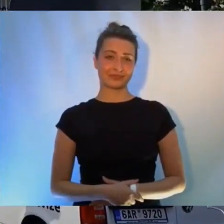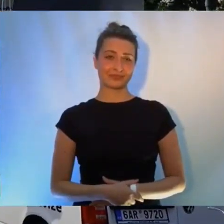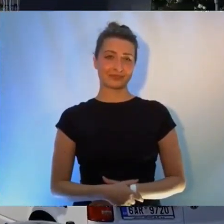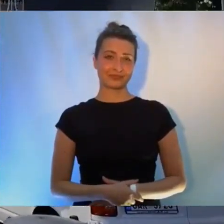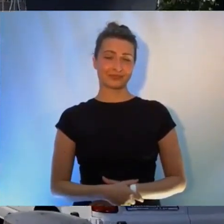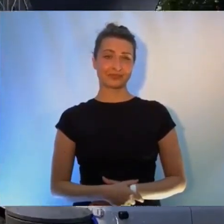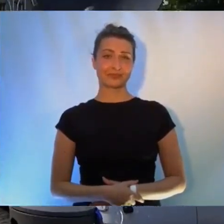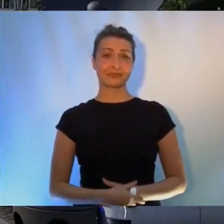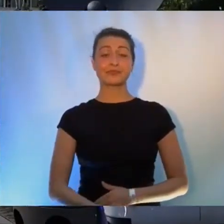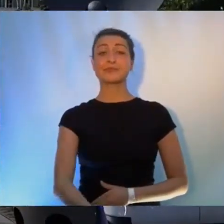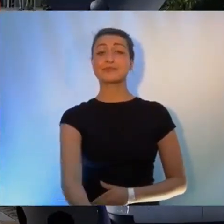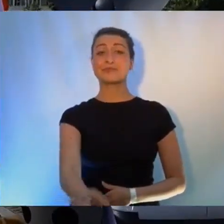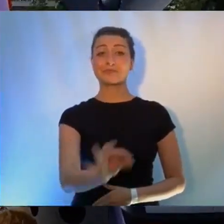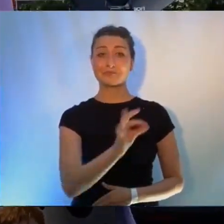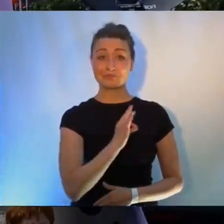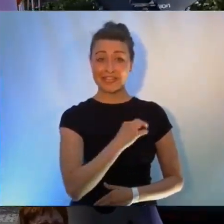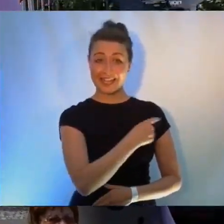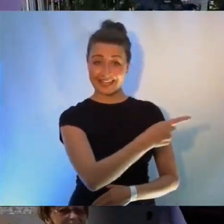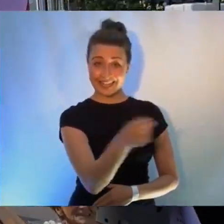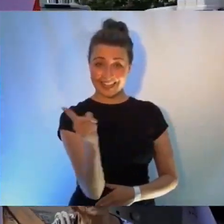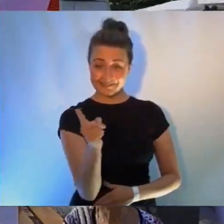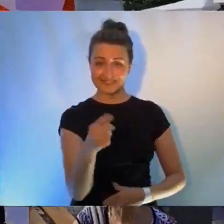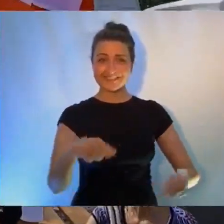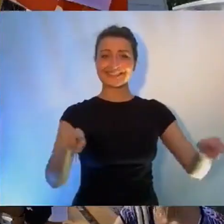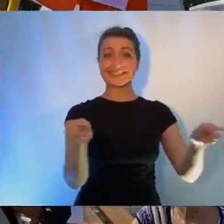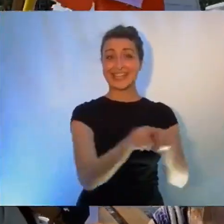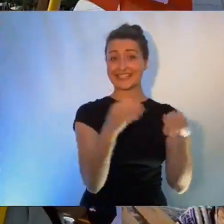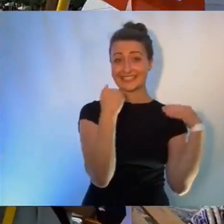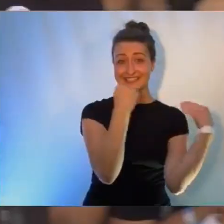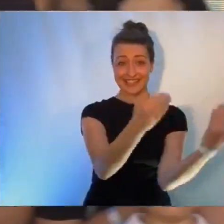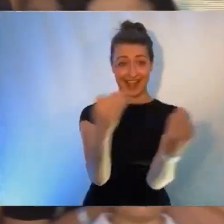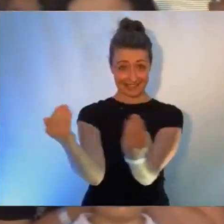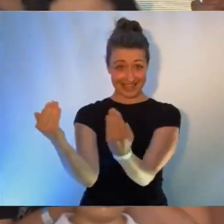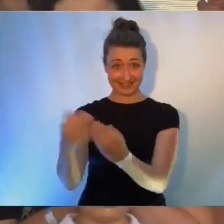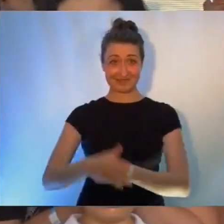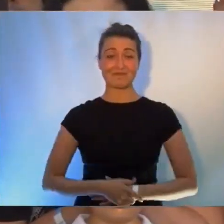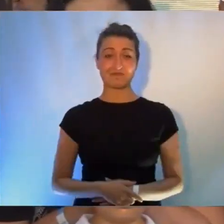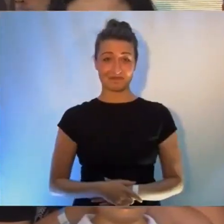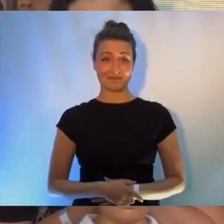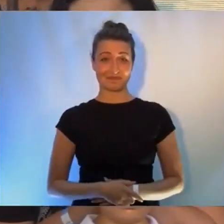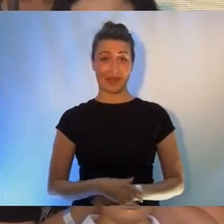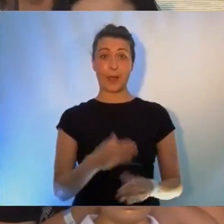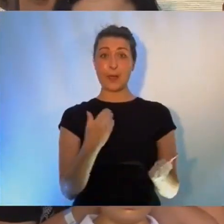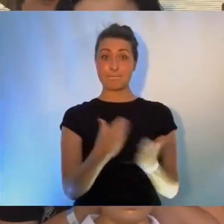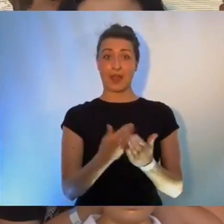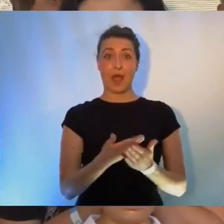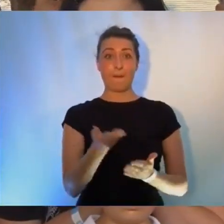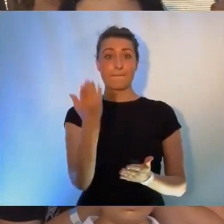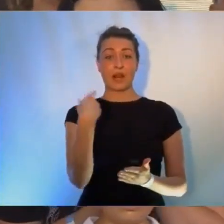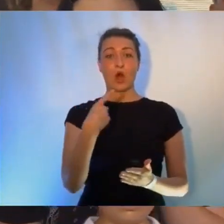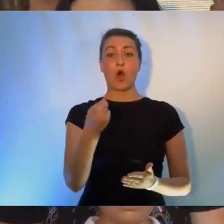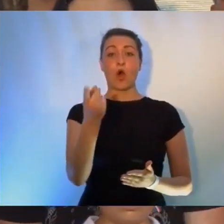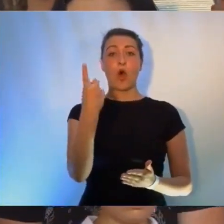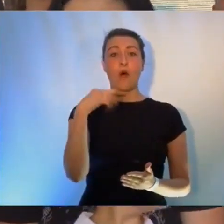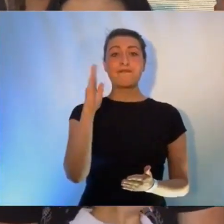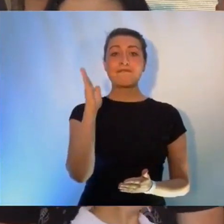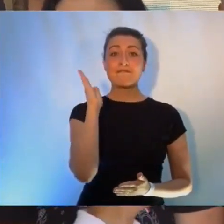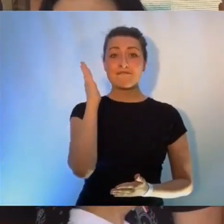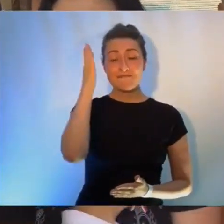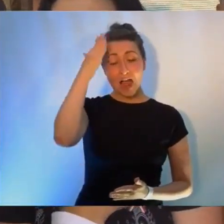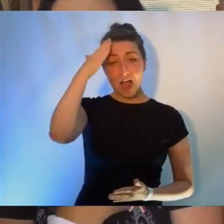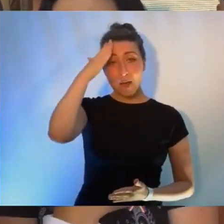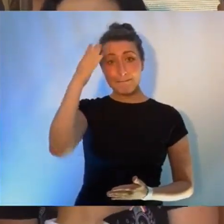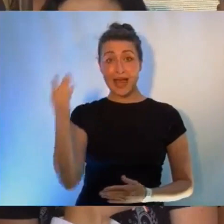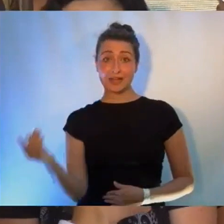Přátelé, já vás taky zdravím, ale my jsme přijeli z toho velkého východu naší republiky i s